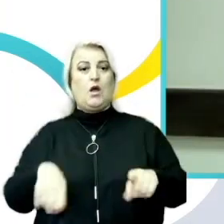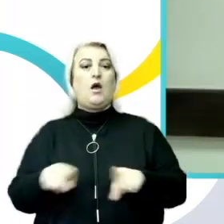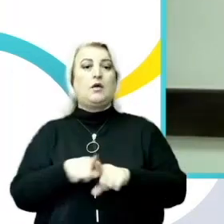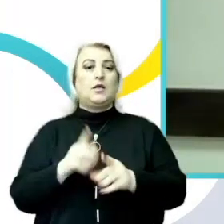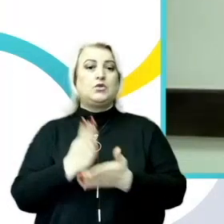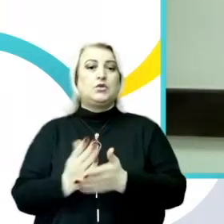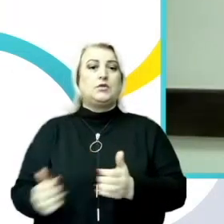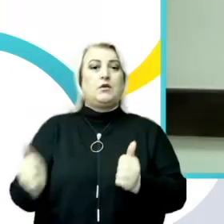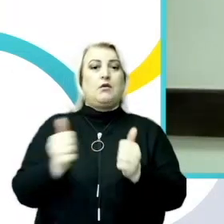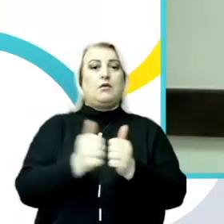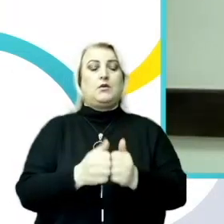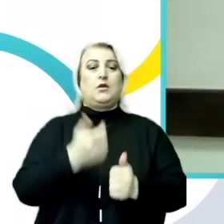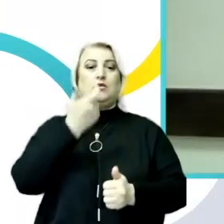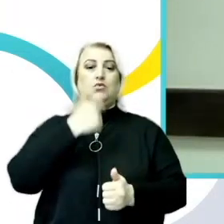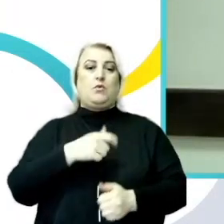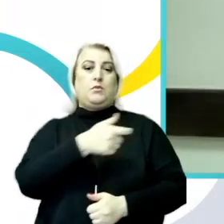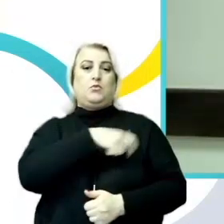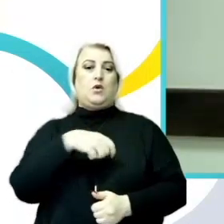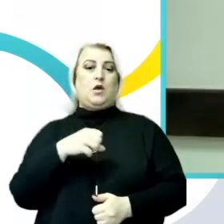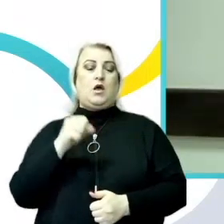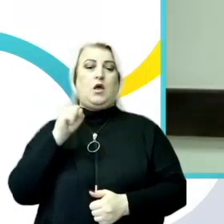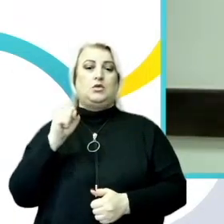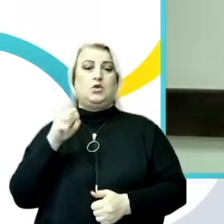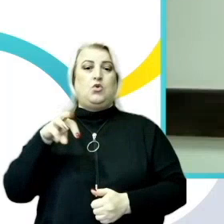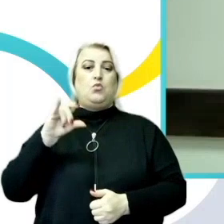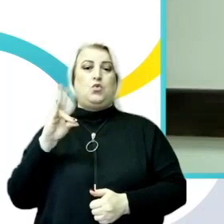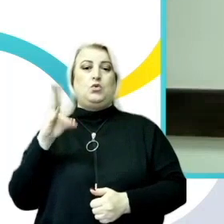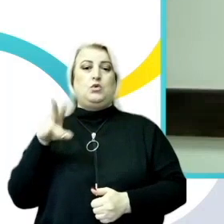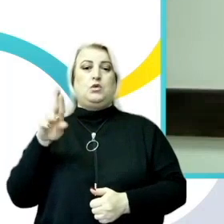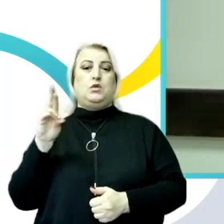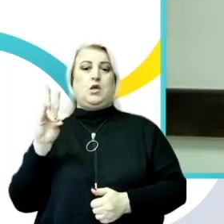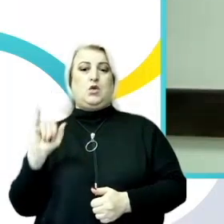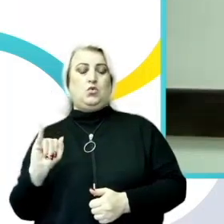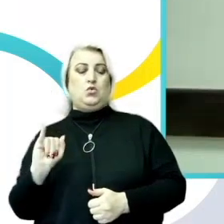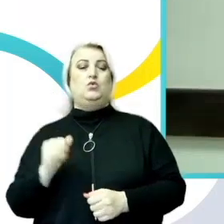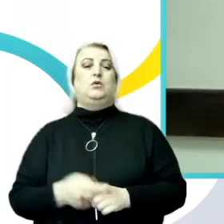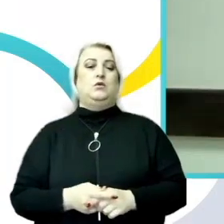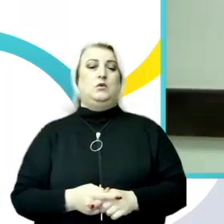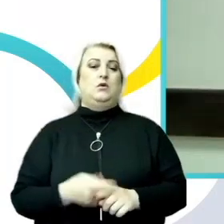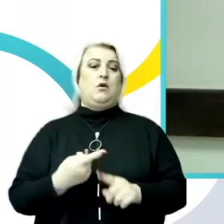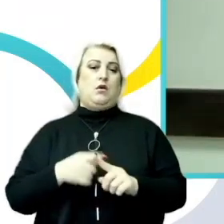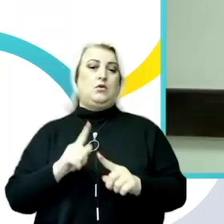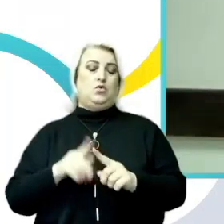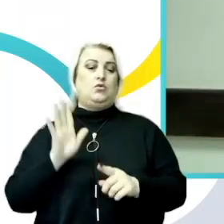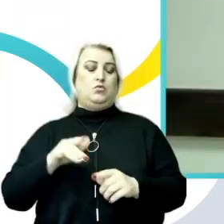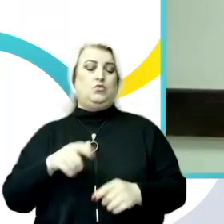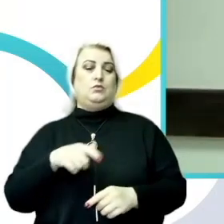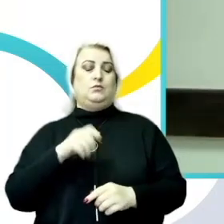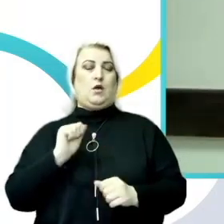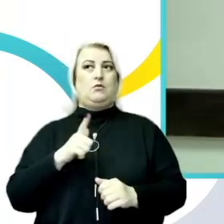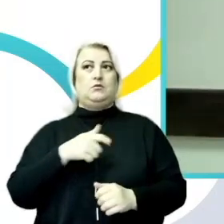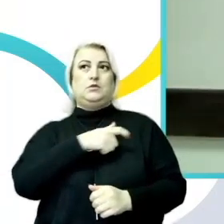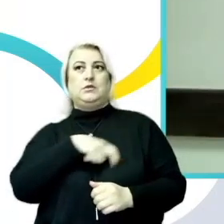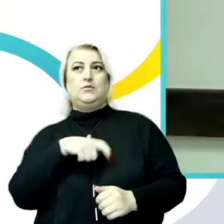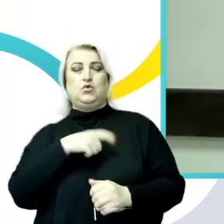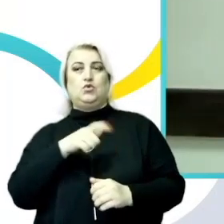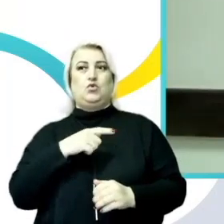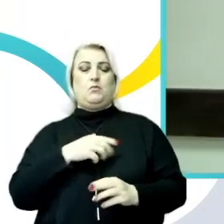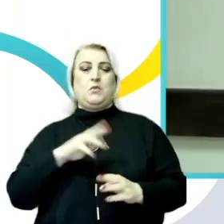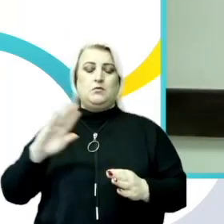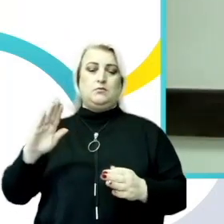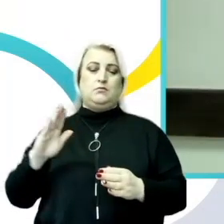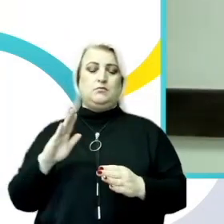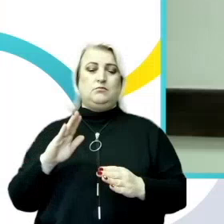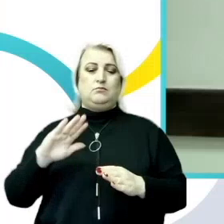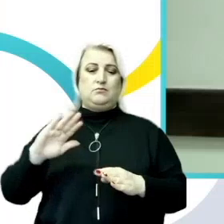de noi pe doamna deputată Angela Munteanu Pojogă, care și-a setat între priorității mandatul de deputată, eliminarea tuturor formelor de